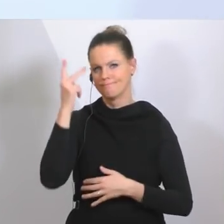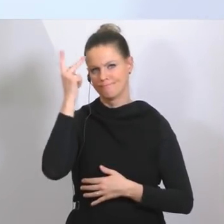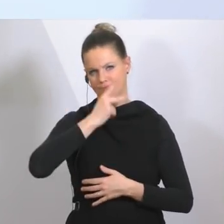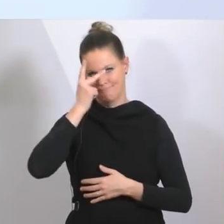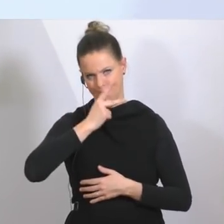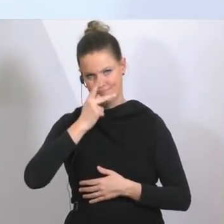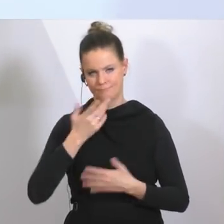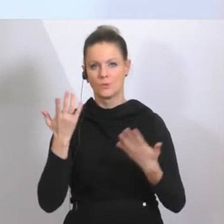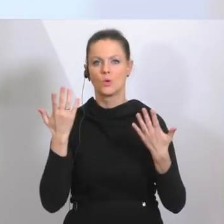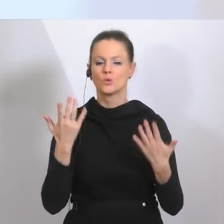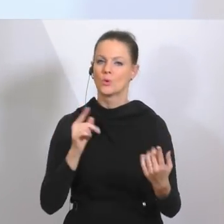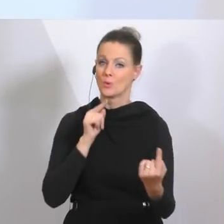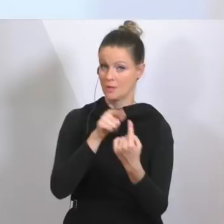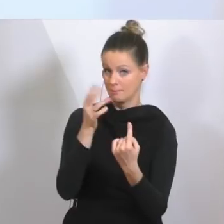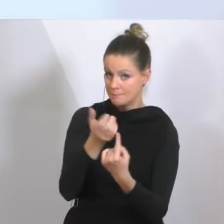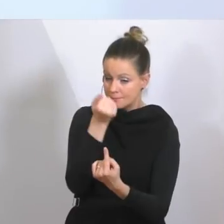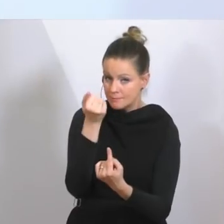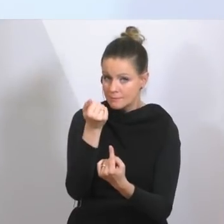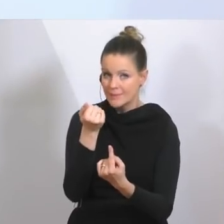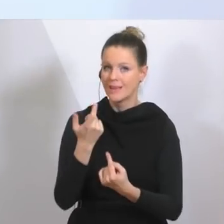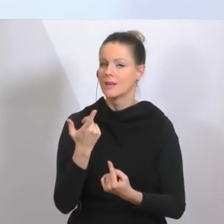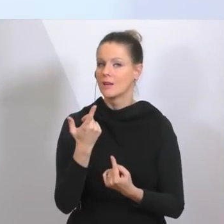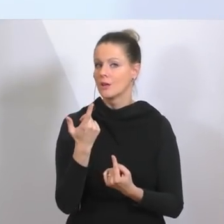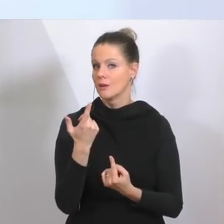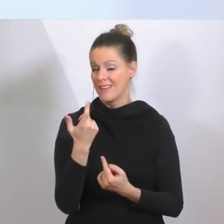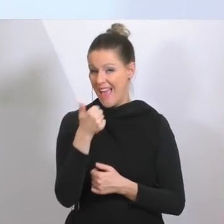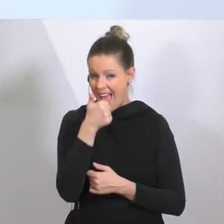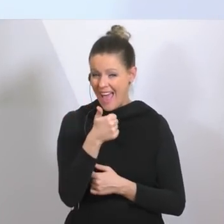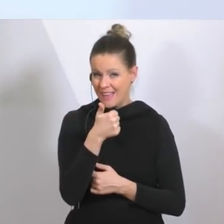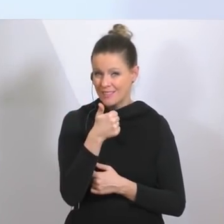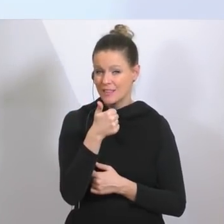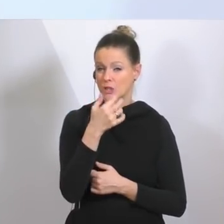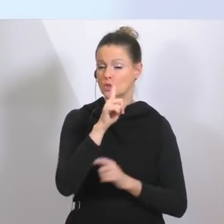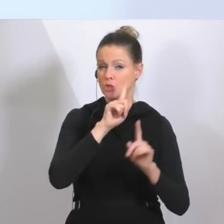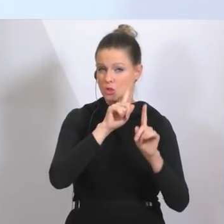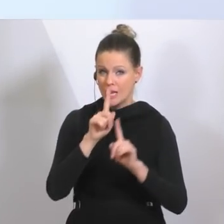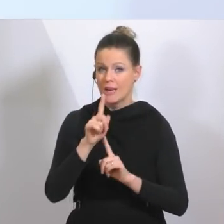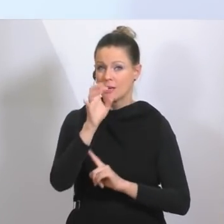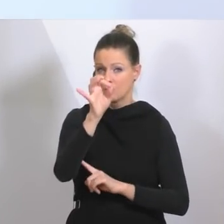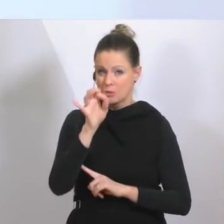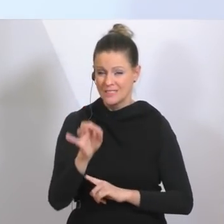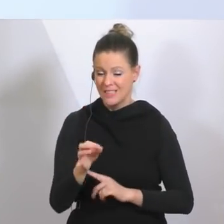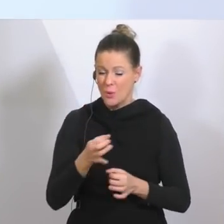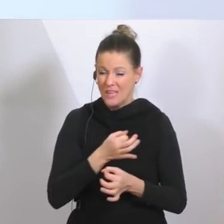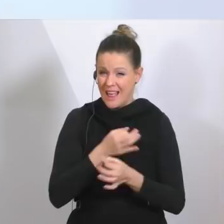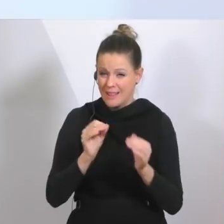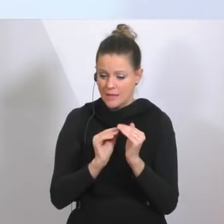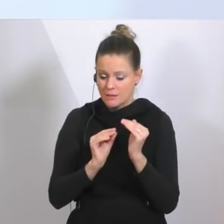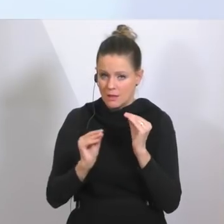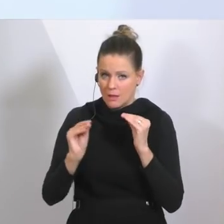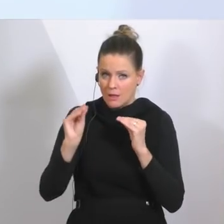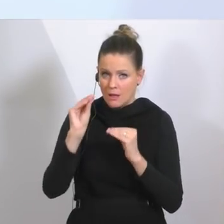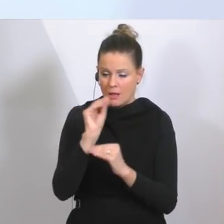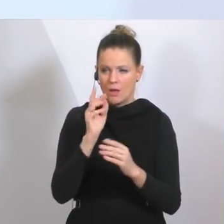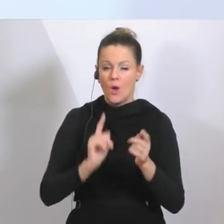falls wir dieses Ziel schaffen, mit einem einstelligen Bereich oder gar keinen Zuwächsen mehr, unser großes Ziel, das wir